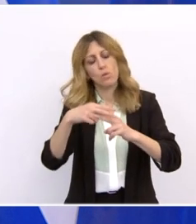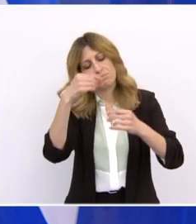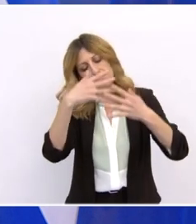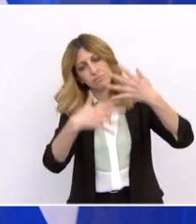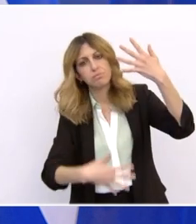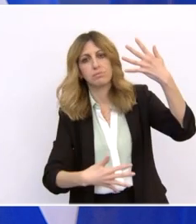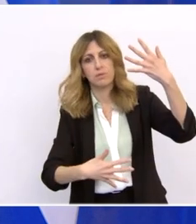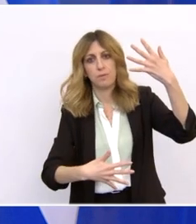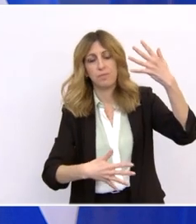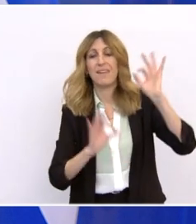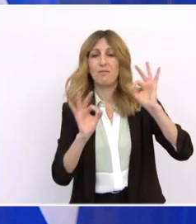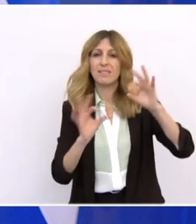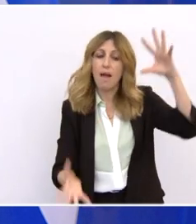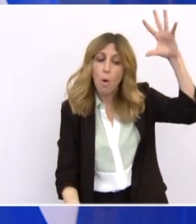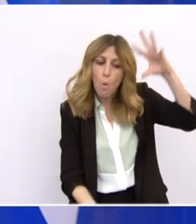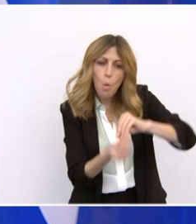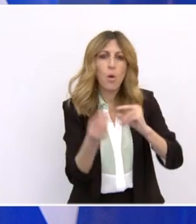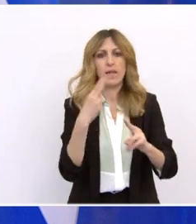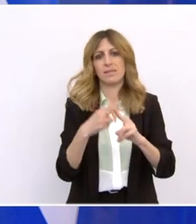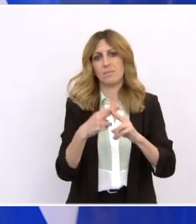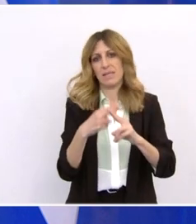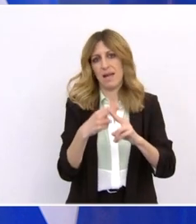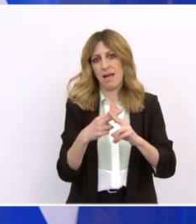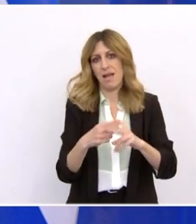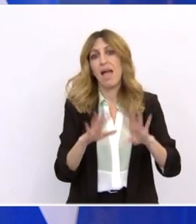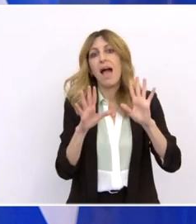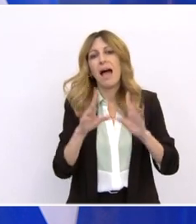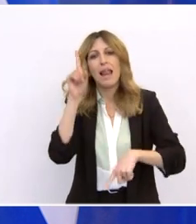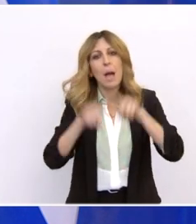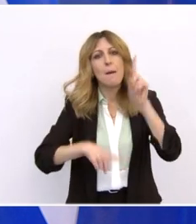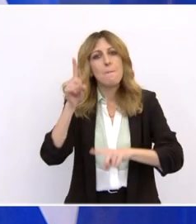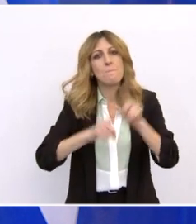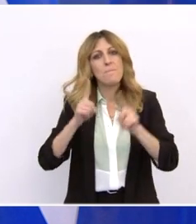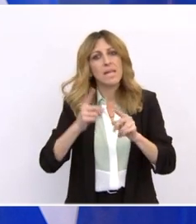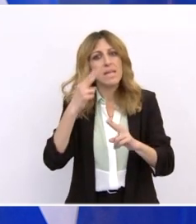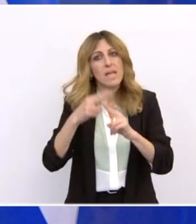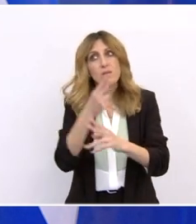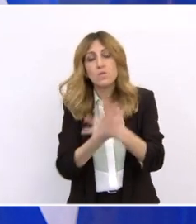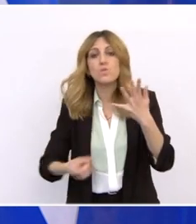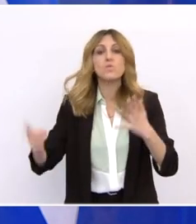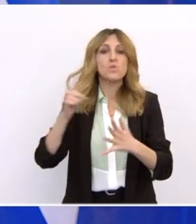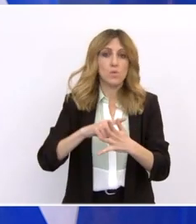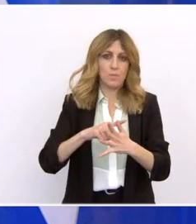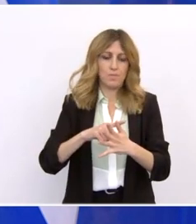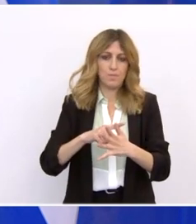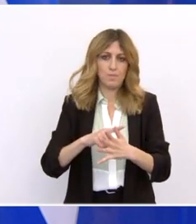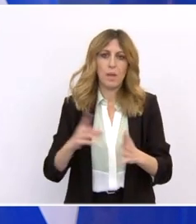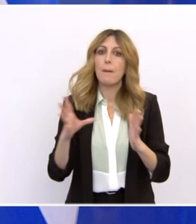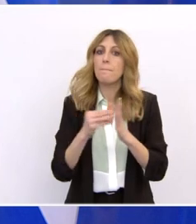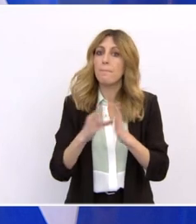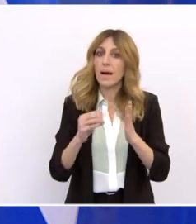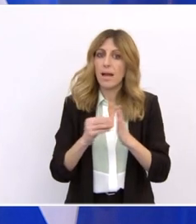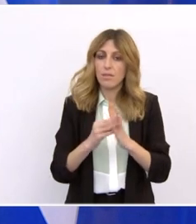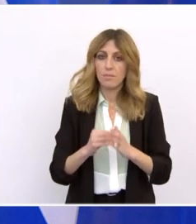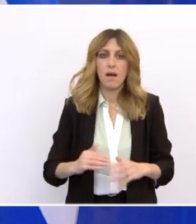ωστόσο, έχουν ένα βαθύ αποτύπωμα στην οικονομία και στην κοινωνία. Όπως τα μεγάλα έργα υποδομής, ο